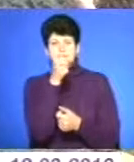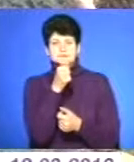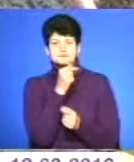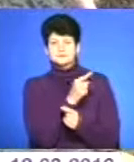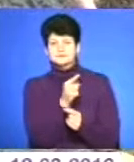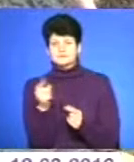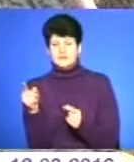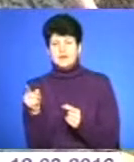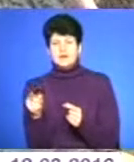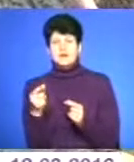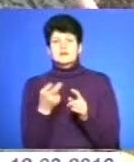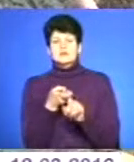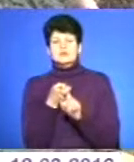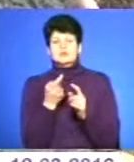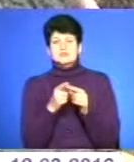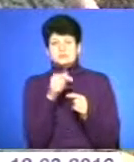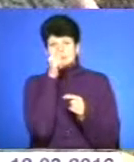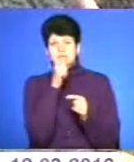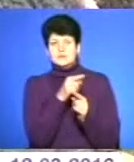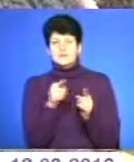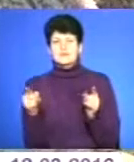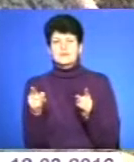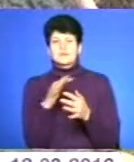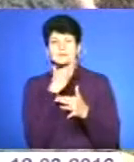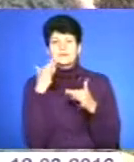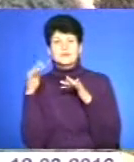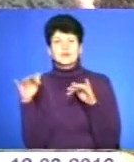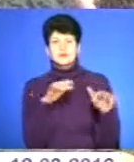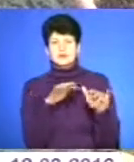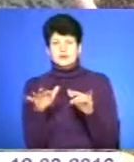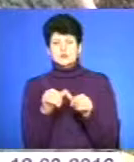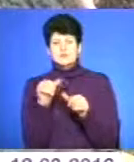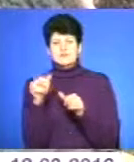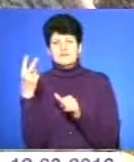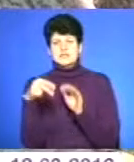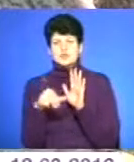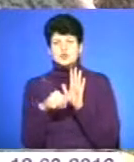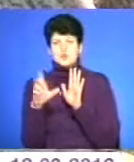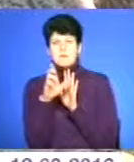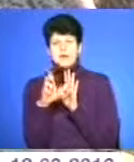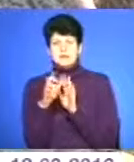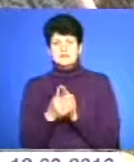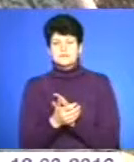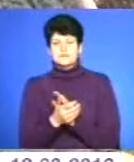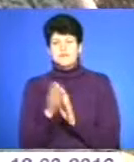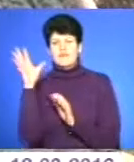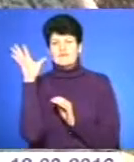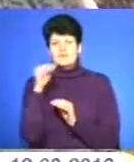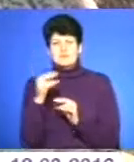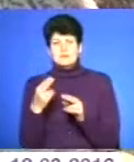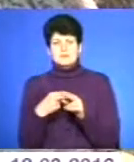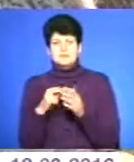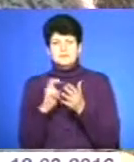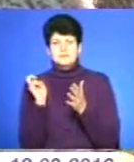цього місячника буде передбачатися ціла низка заходів. Зокрема, 26 березня всі без винятку